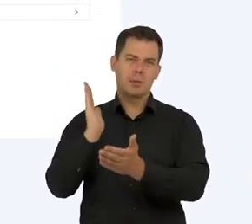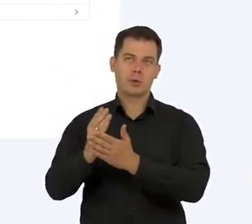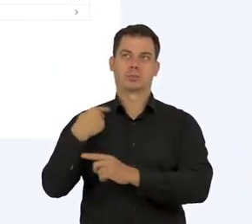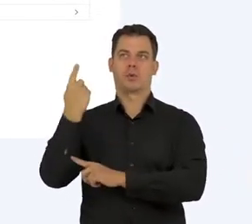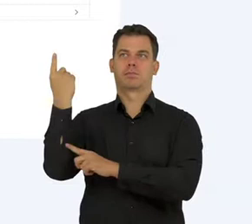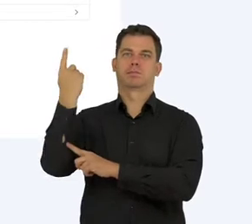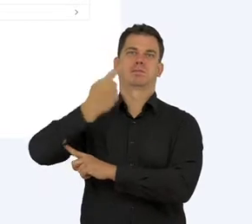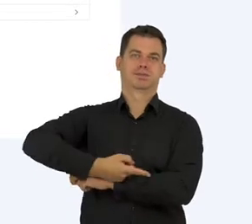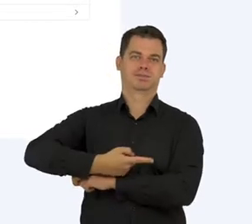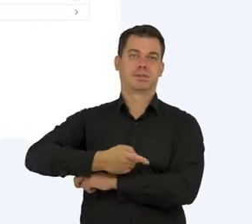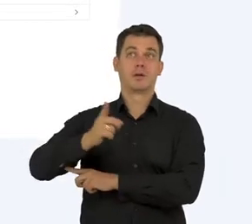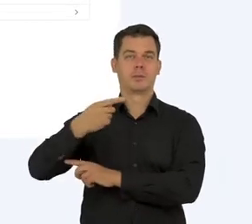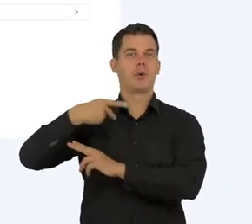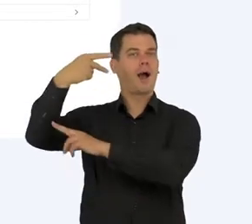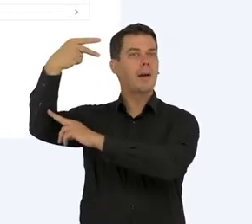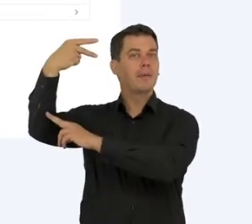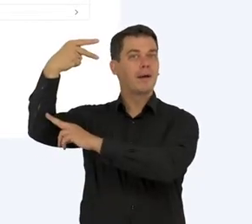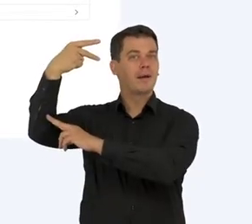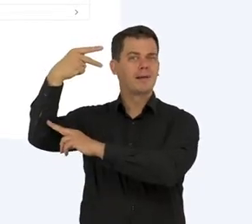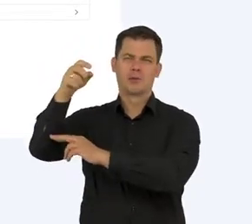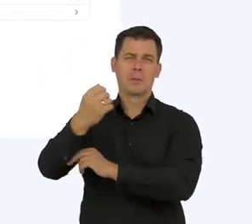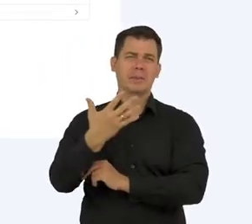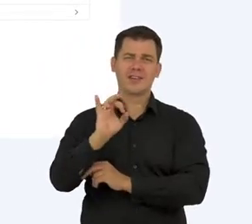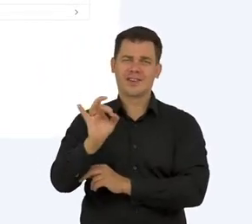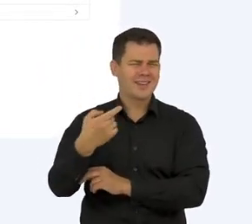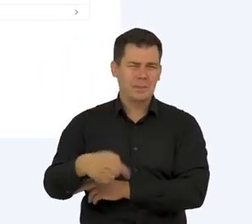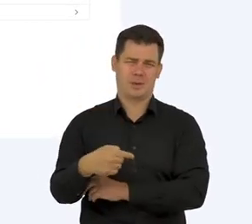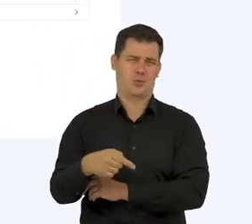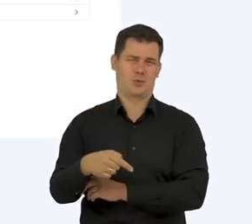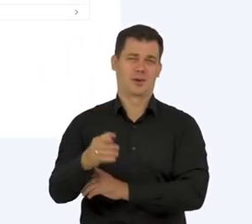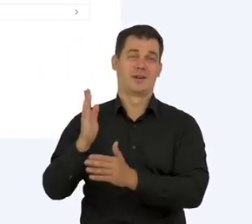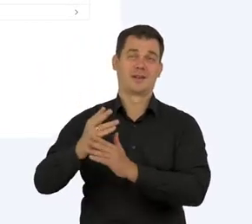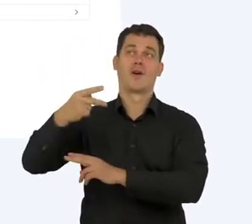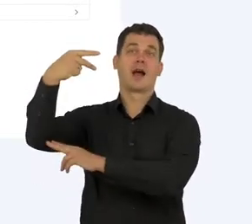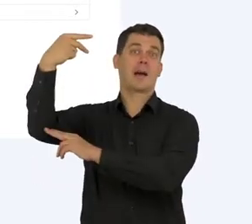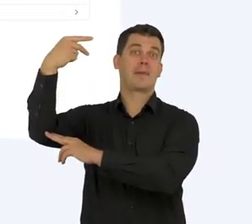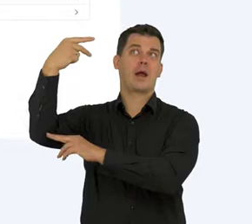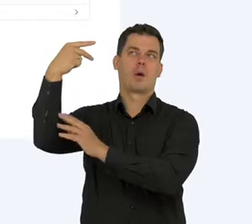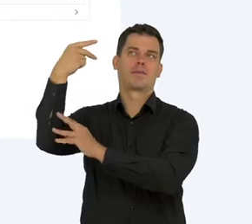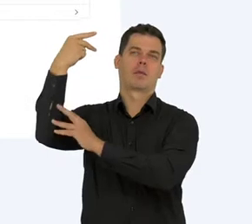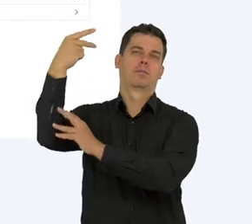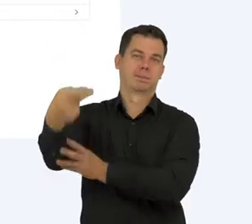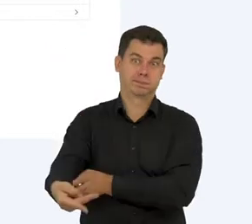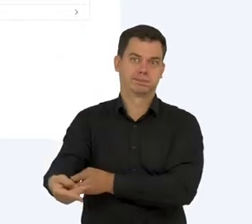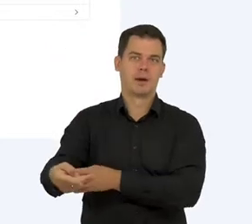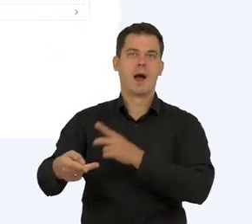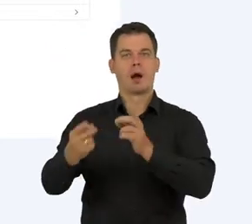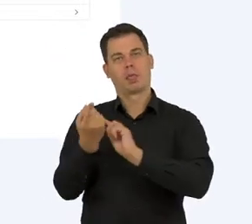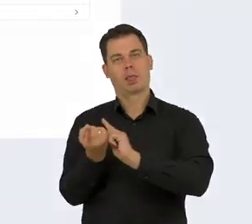prostu obalali śledzące ich kamery po to, żeby nie zostać rozpoznanymi podczas